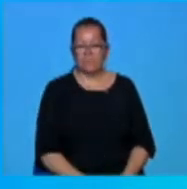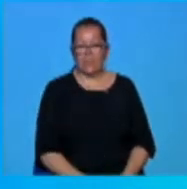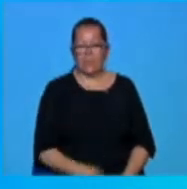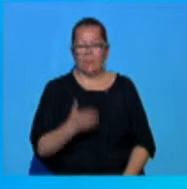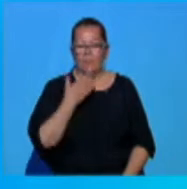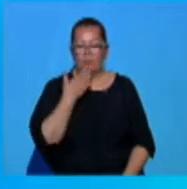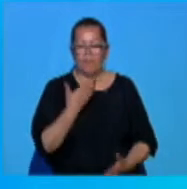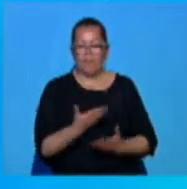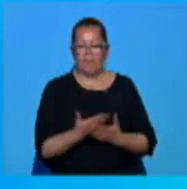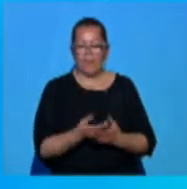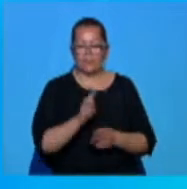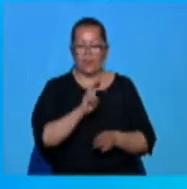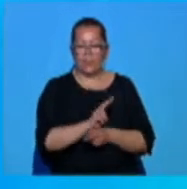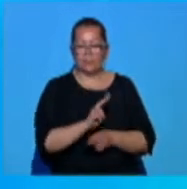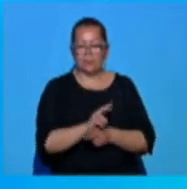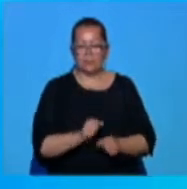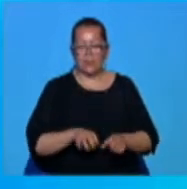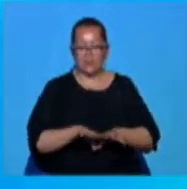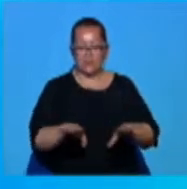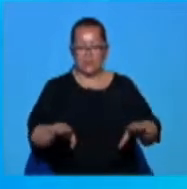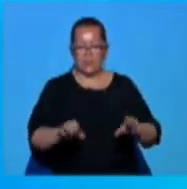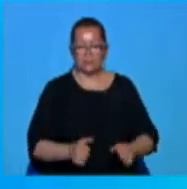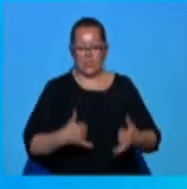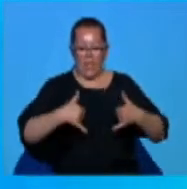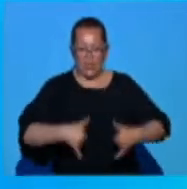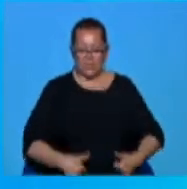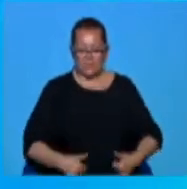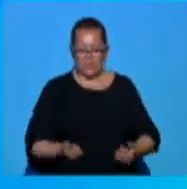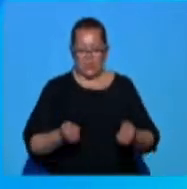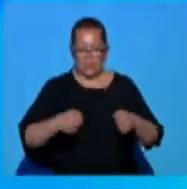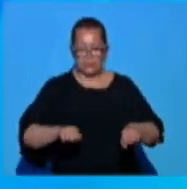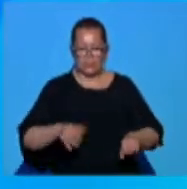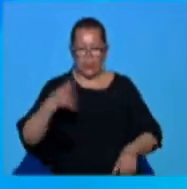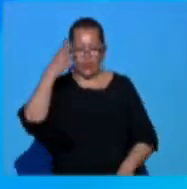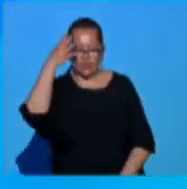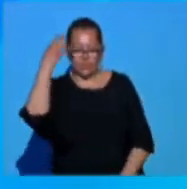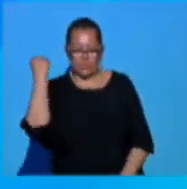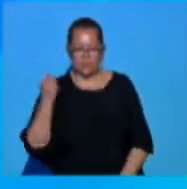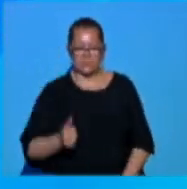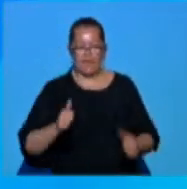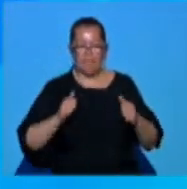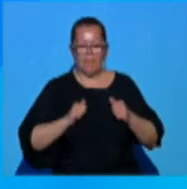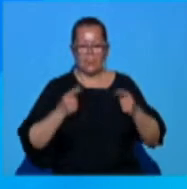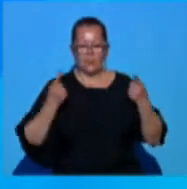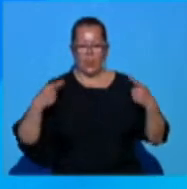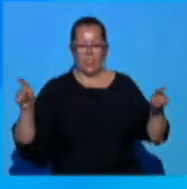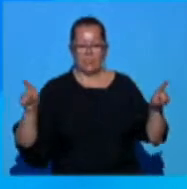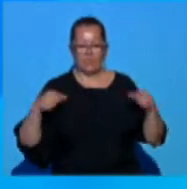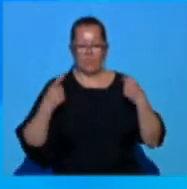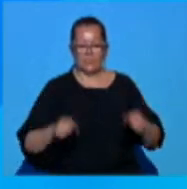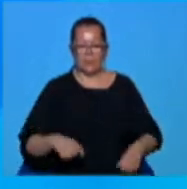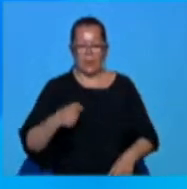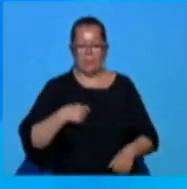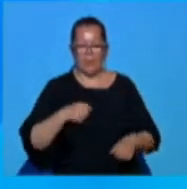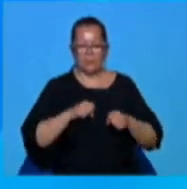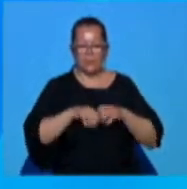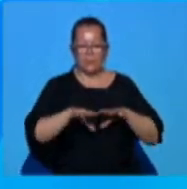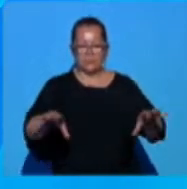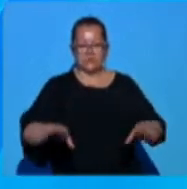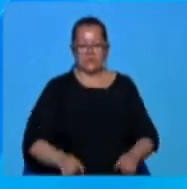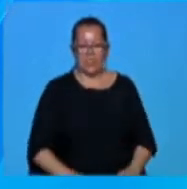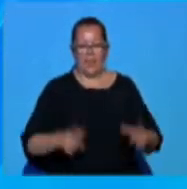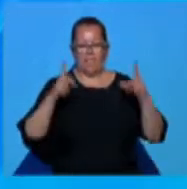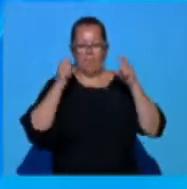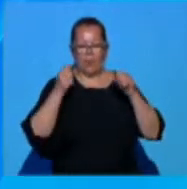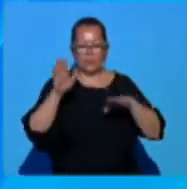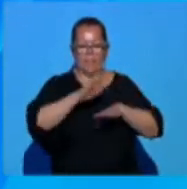Vă mulțumim pentru atenție, doamnelor și domnilor. Telejurnalul regional de astăzi se oprește aici, dar nu uitați dacă sunteți martorii unor evenimente care pot deveni o știre, ne puteți